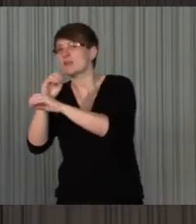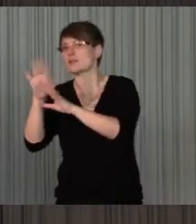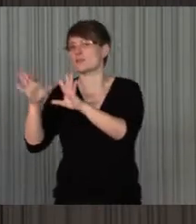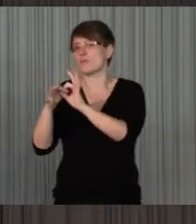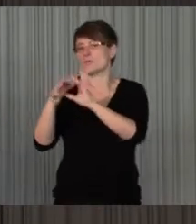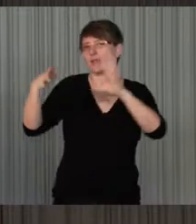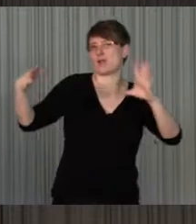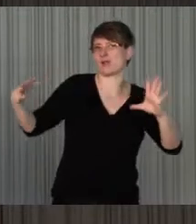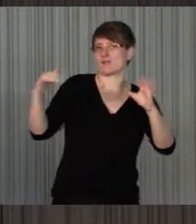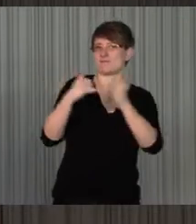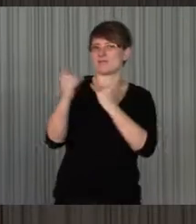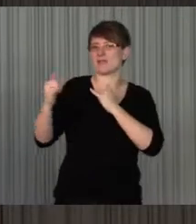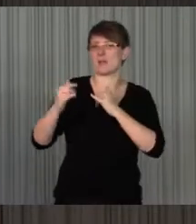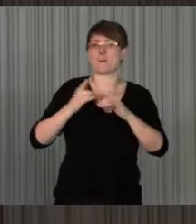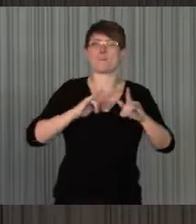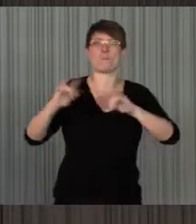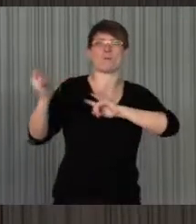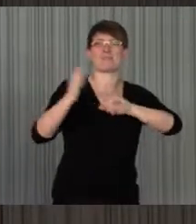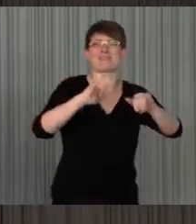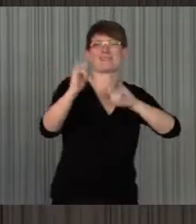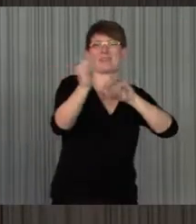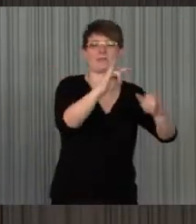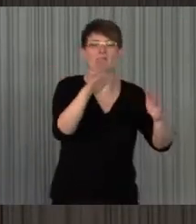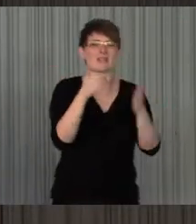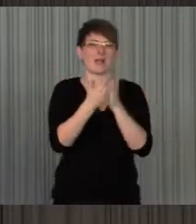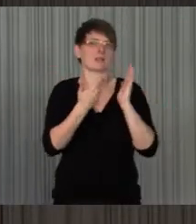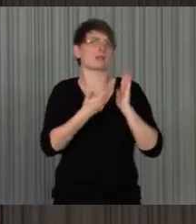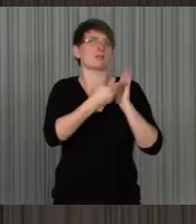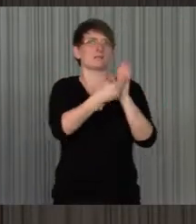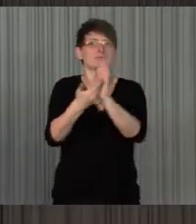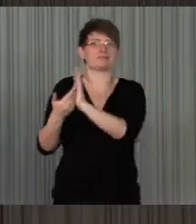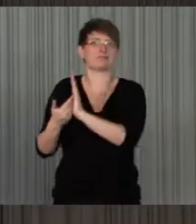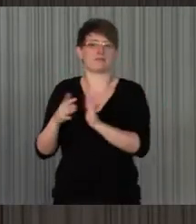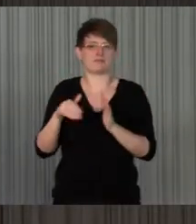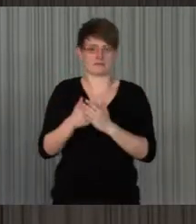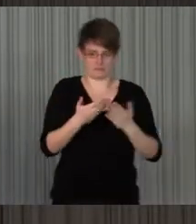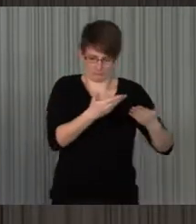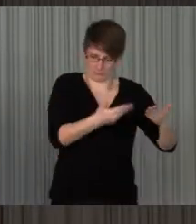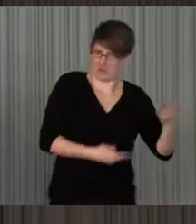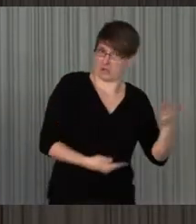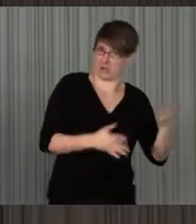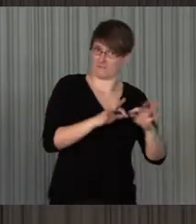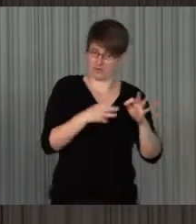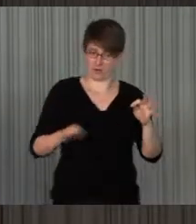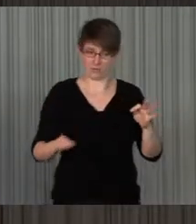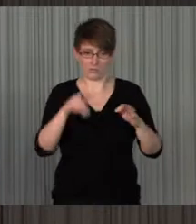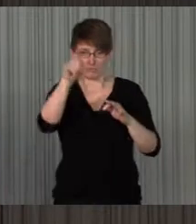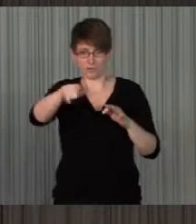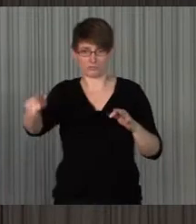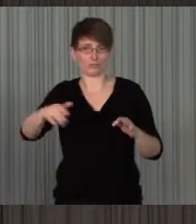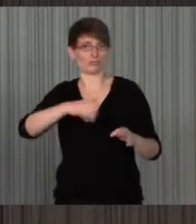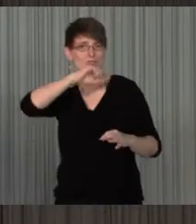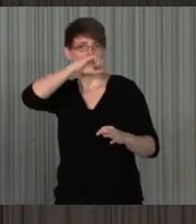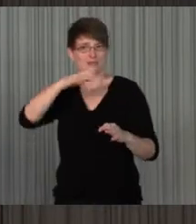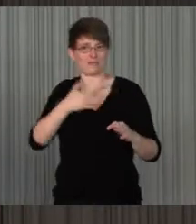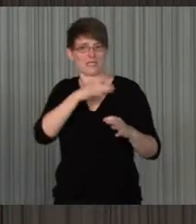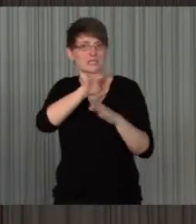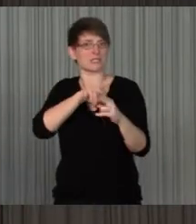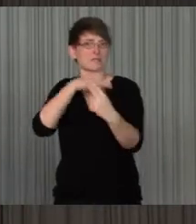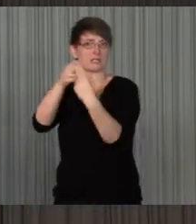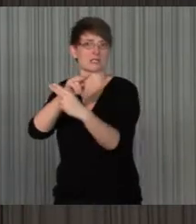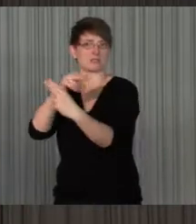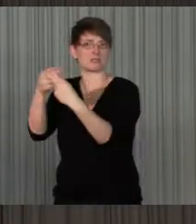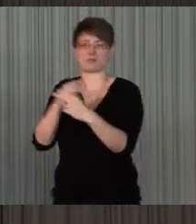Multimodialität ist da das Stichwort und kann also so präsentiert werden, wie sie den Vorliegen und Fähigkeiten von Menschen auch entspricht.